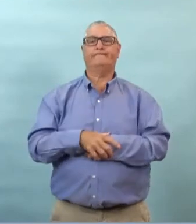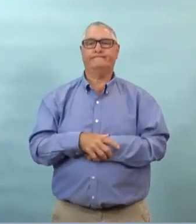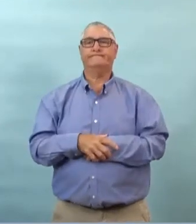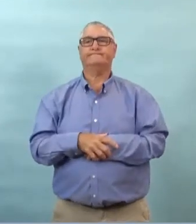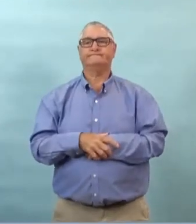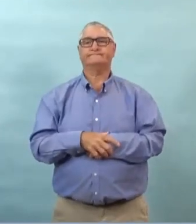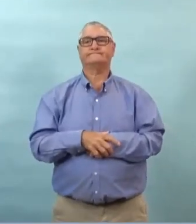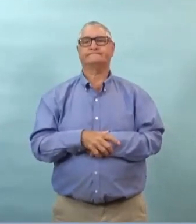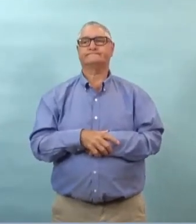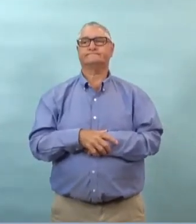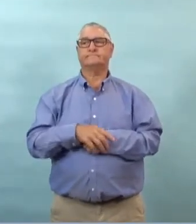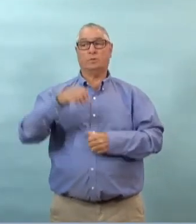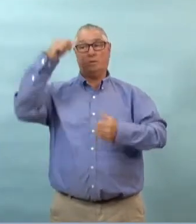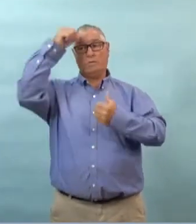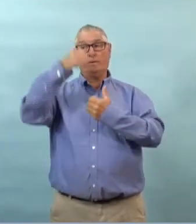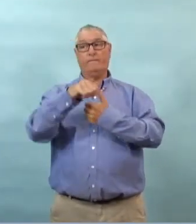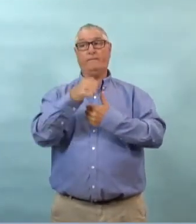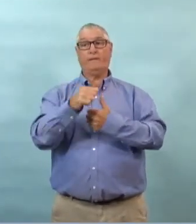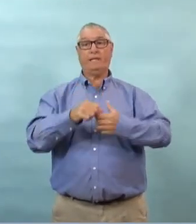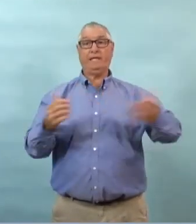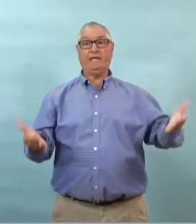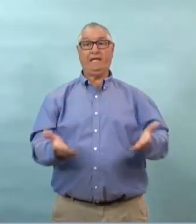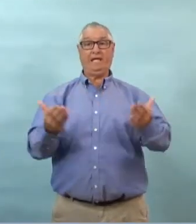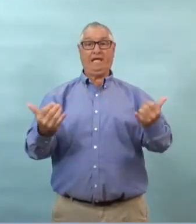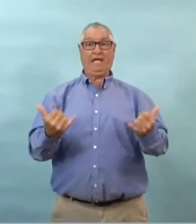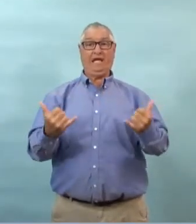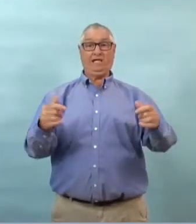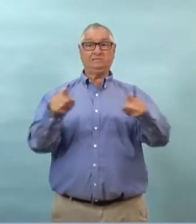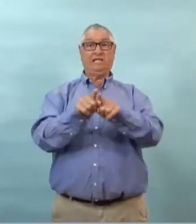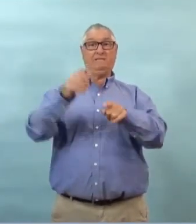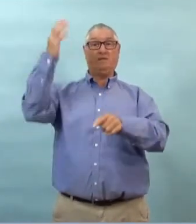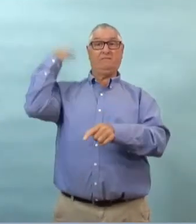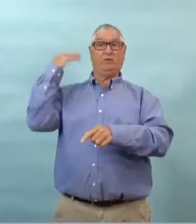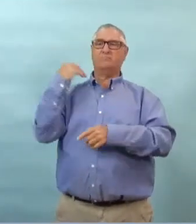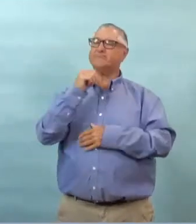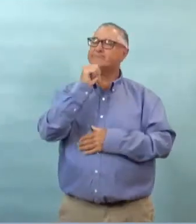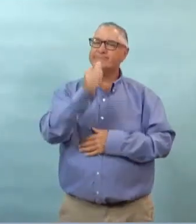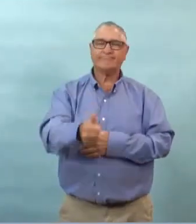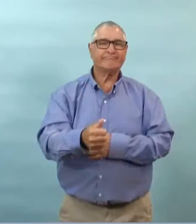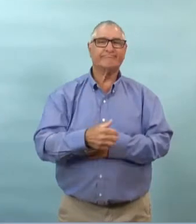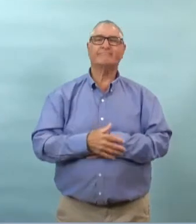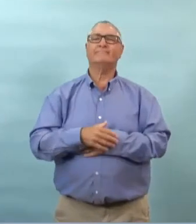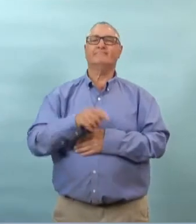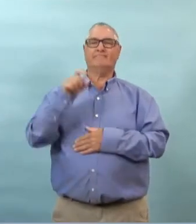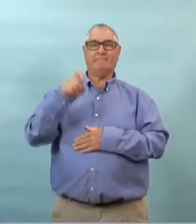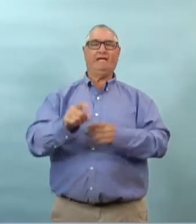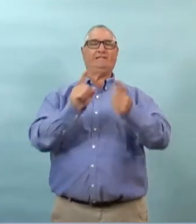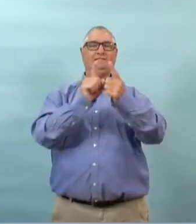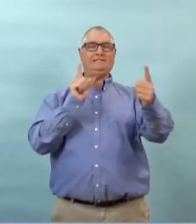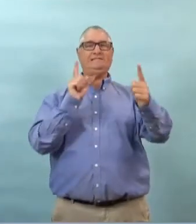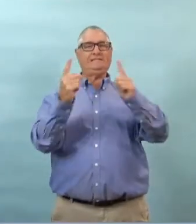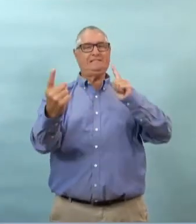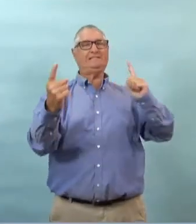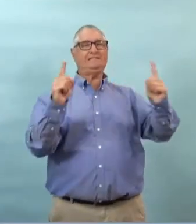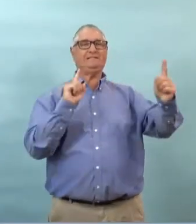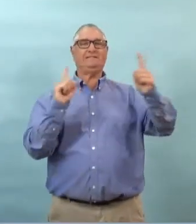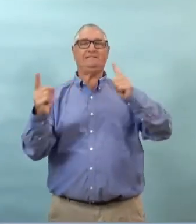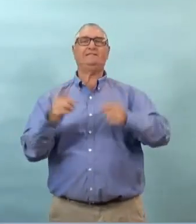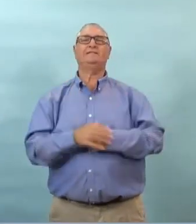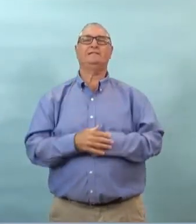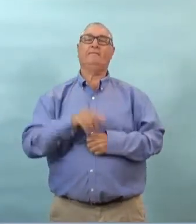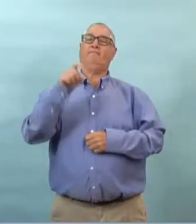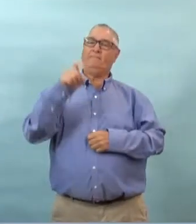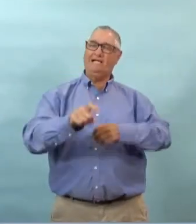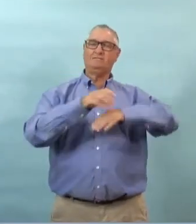faut il faut simplement être conscient c'est pas comme c'était avant il faut absolument garder nos distances il nous faut laver les mains fréquemment